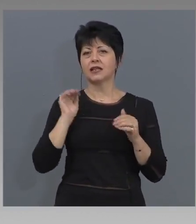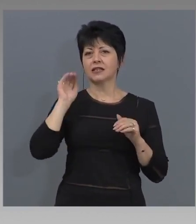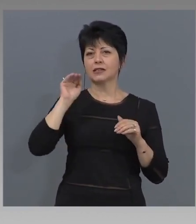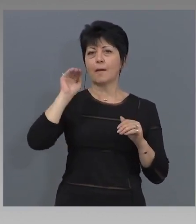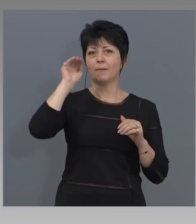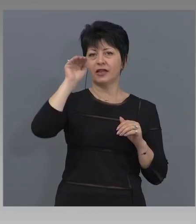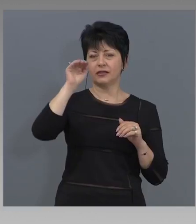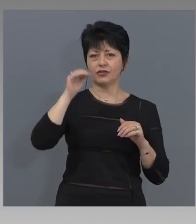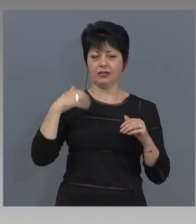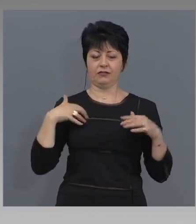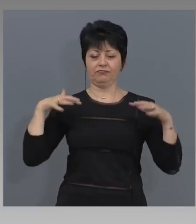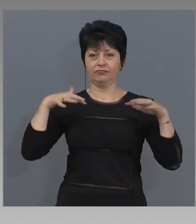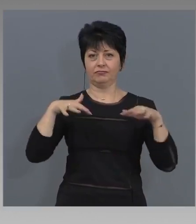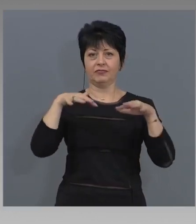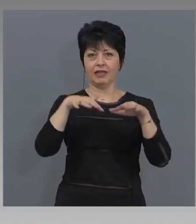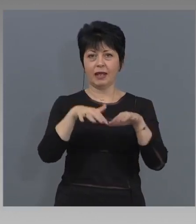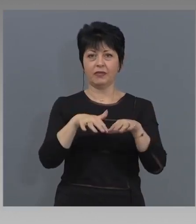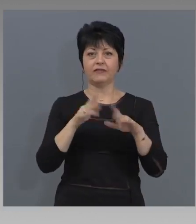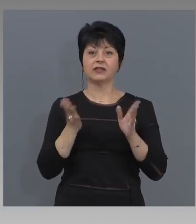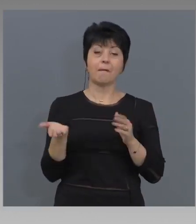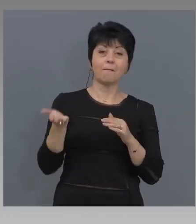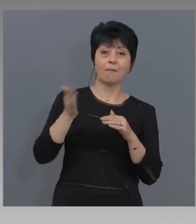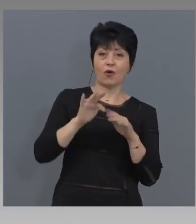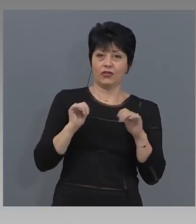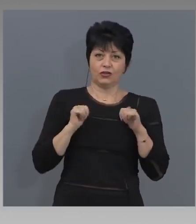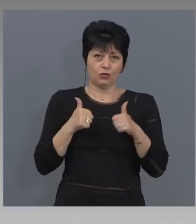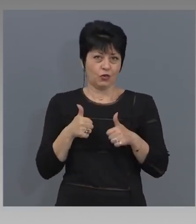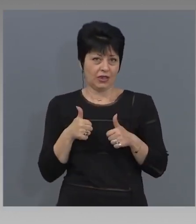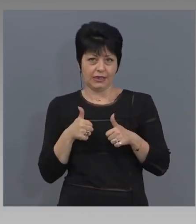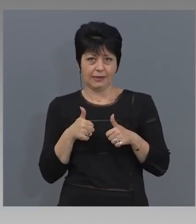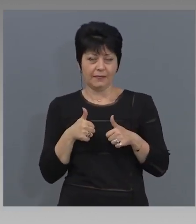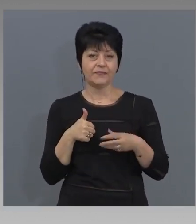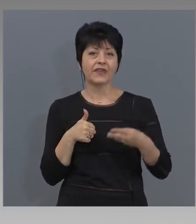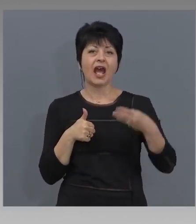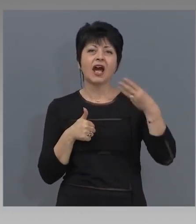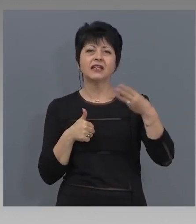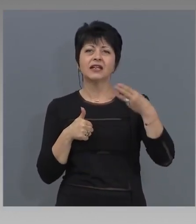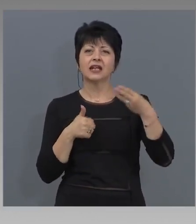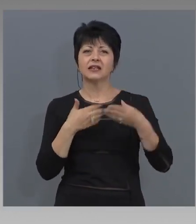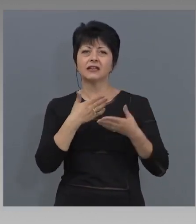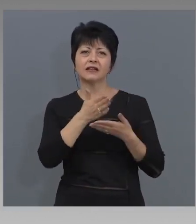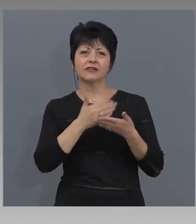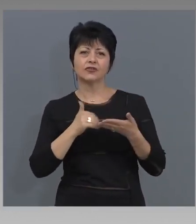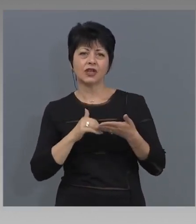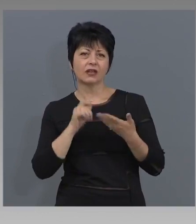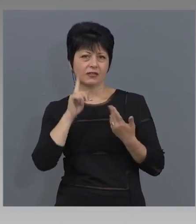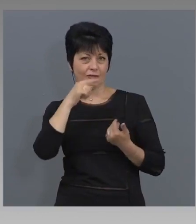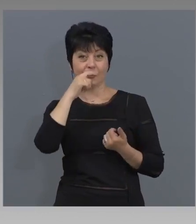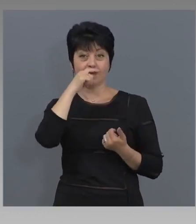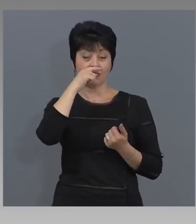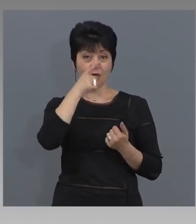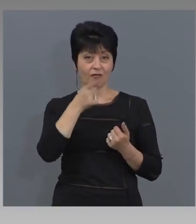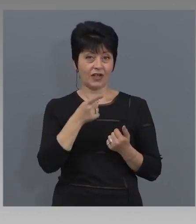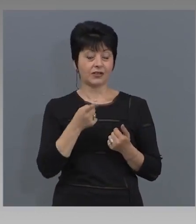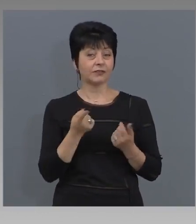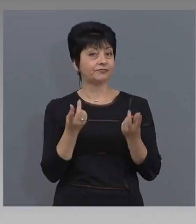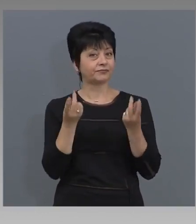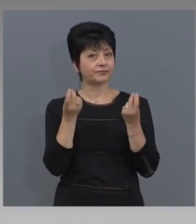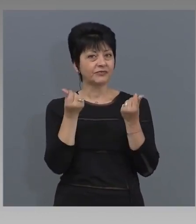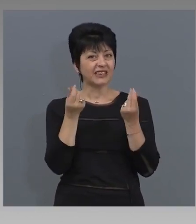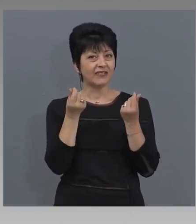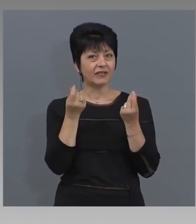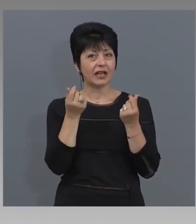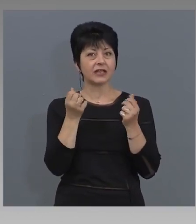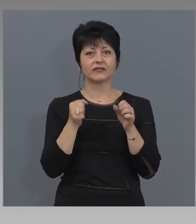наплив на повече туристи. Третата част, която е много важна, е финансовата